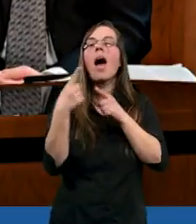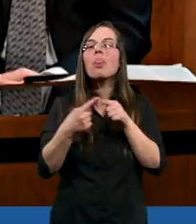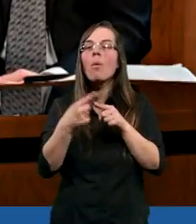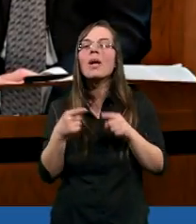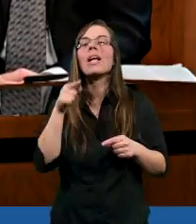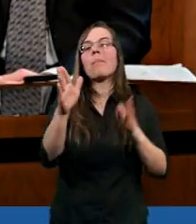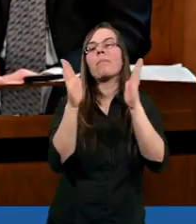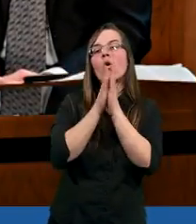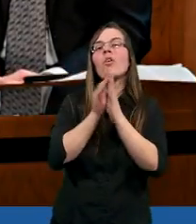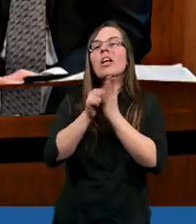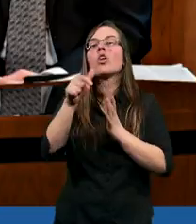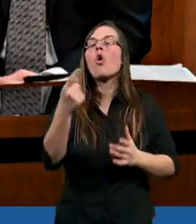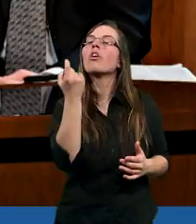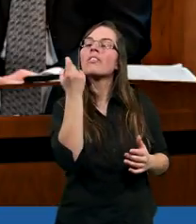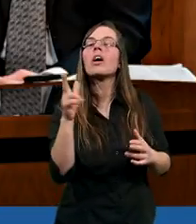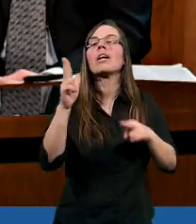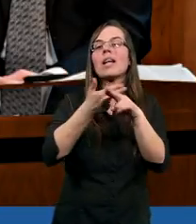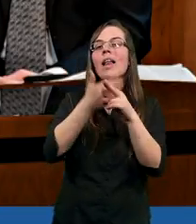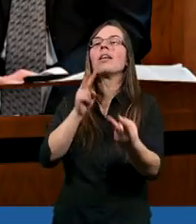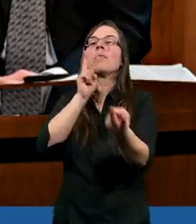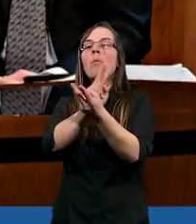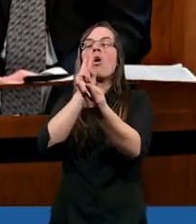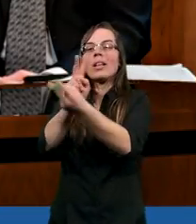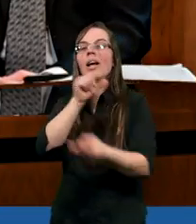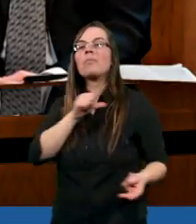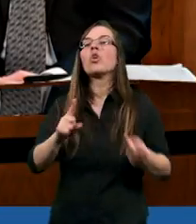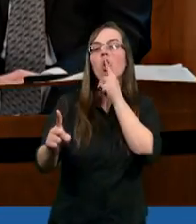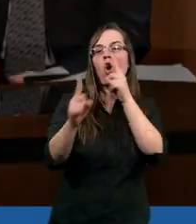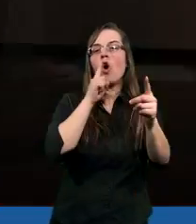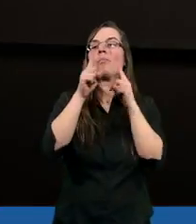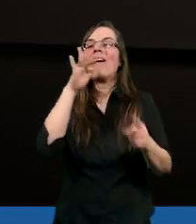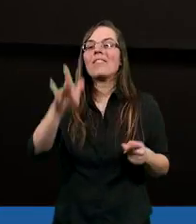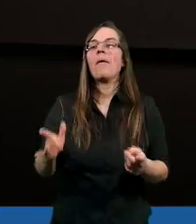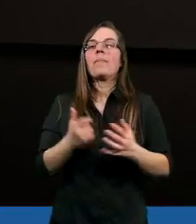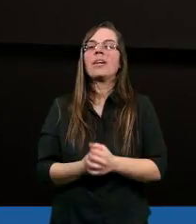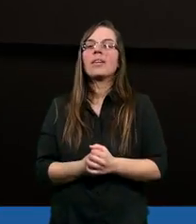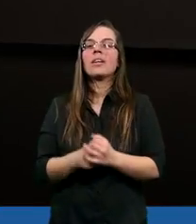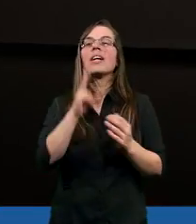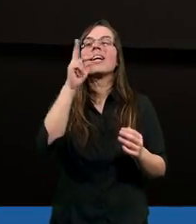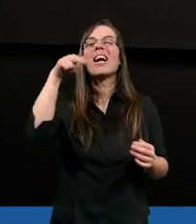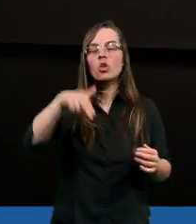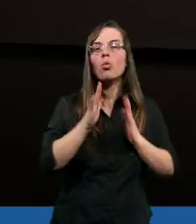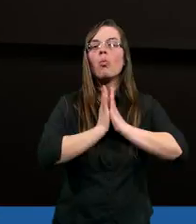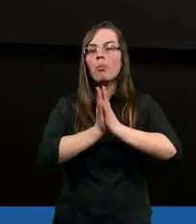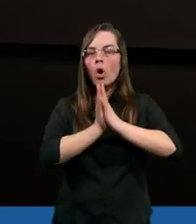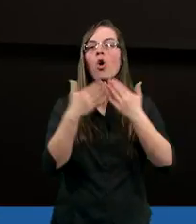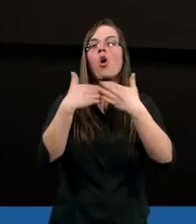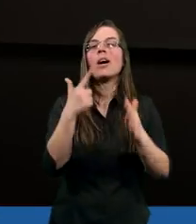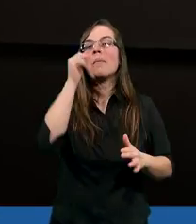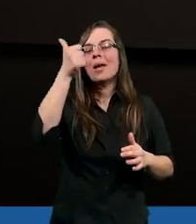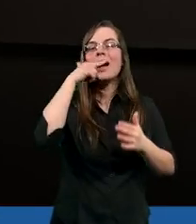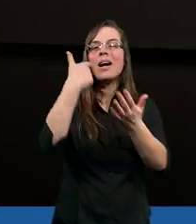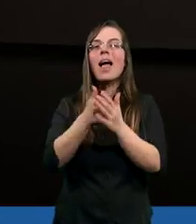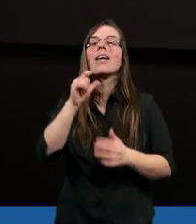Natomiast modlitwa jest tą chwilą, kiedy spotykamy się i rozmawiamy z Nim. Krysiu, proszę, otwórz pierwszy